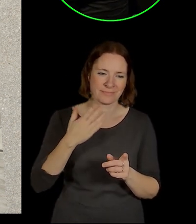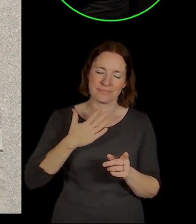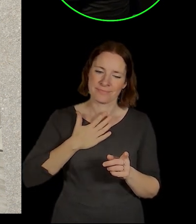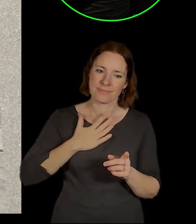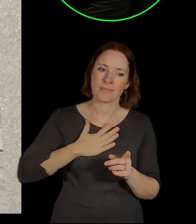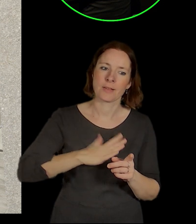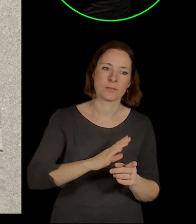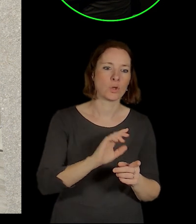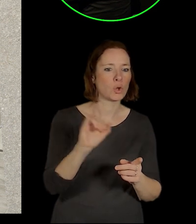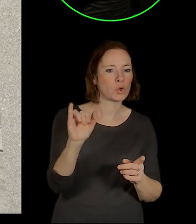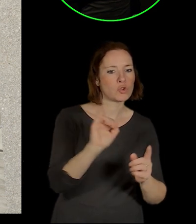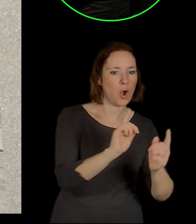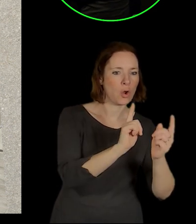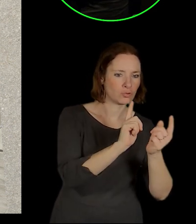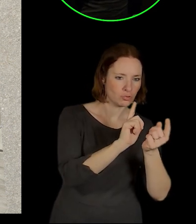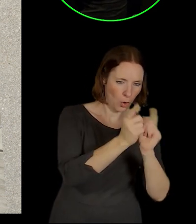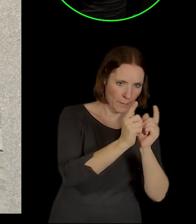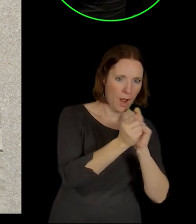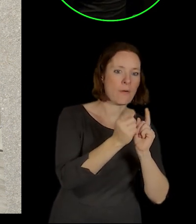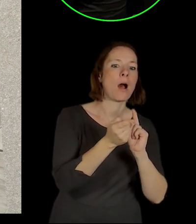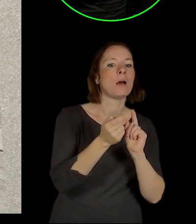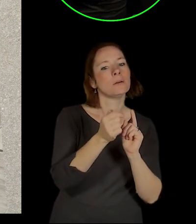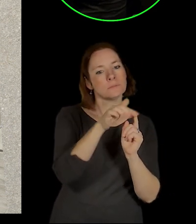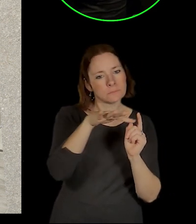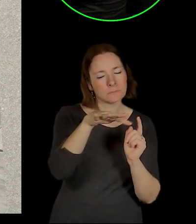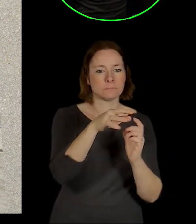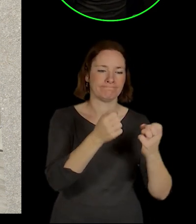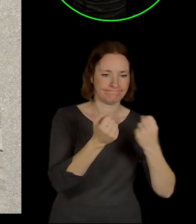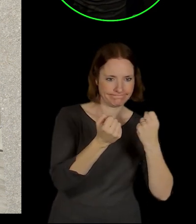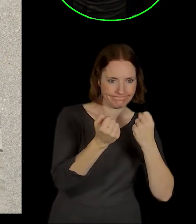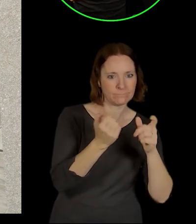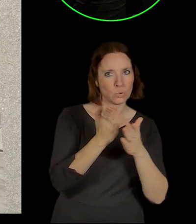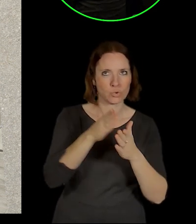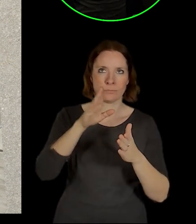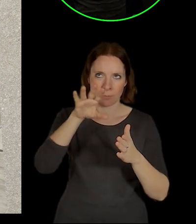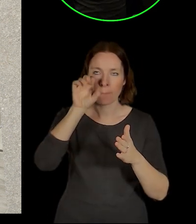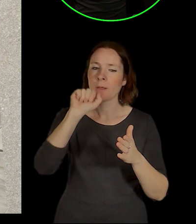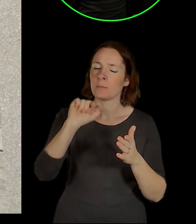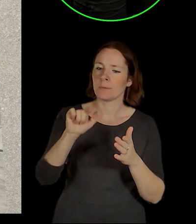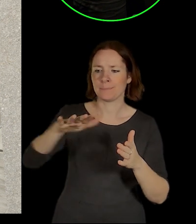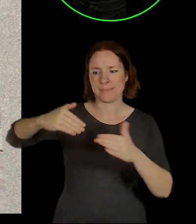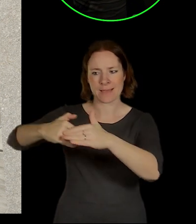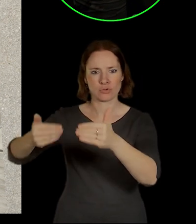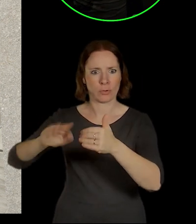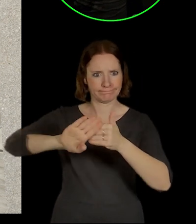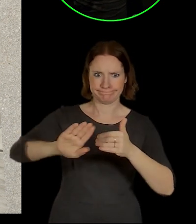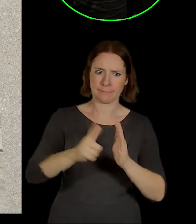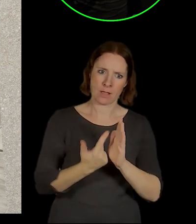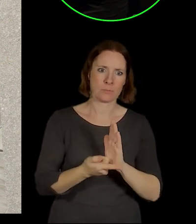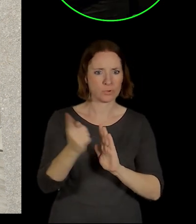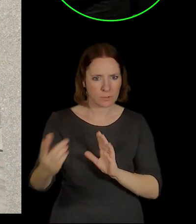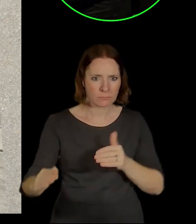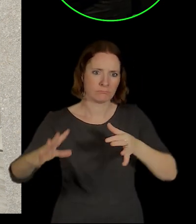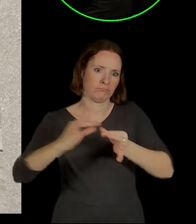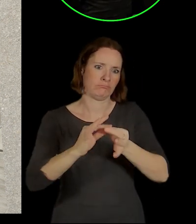poskytovatelů těch dopravních služeb objevují, že začínají chápat tu dopravu jako součást města. Chápu, že je potřeba tam lidem nabídnout